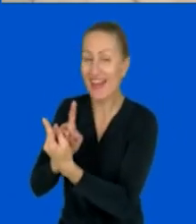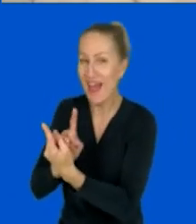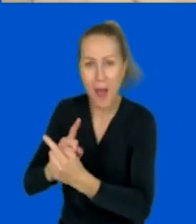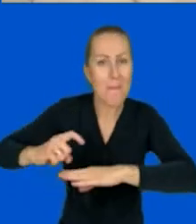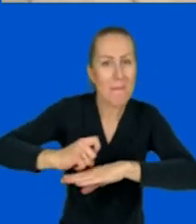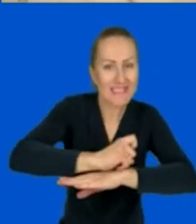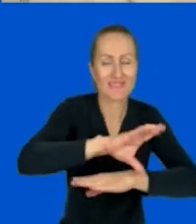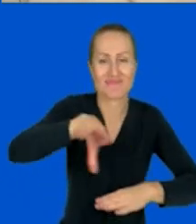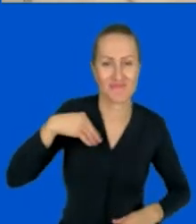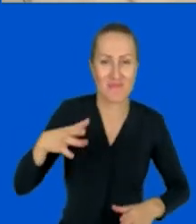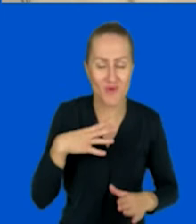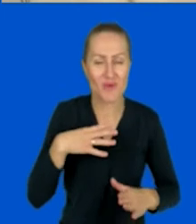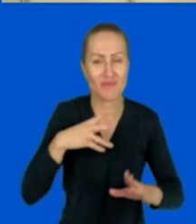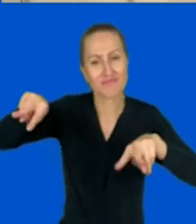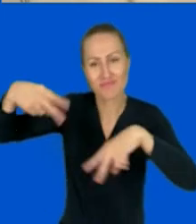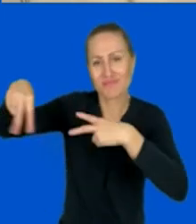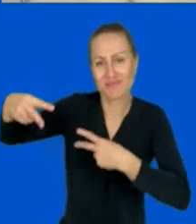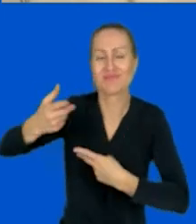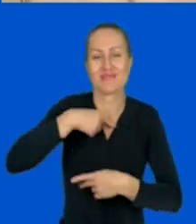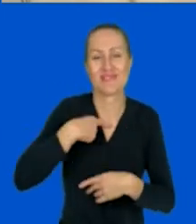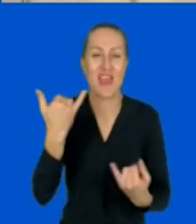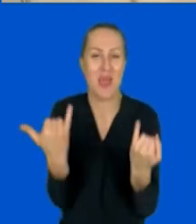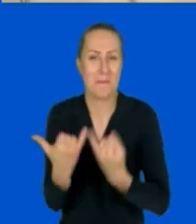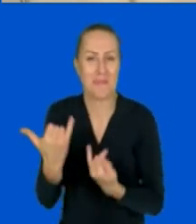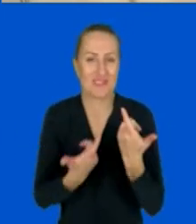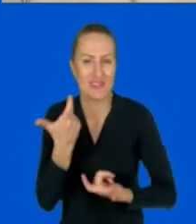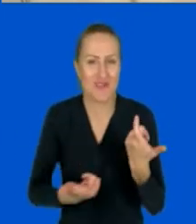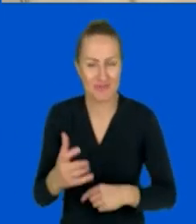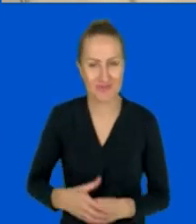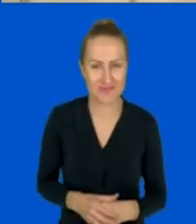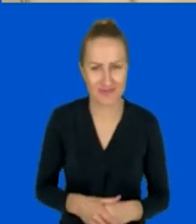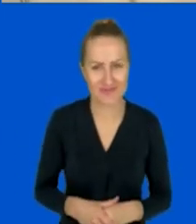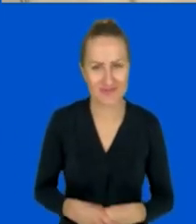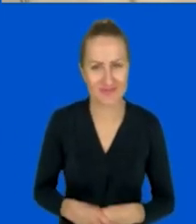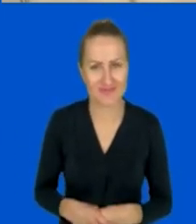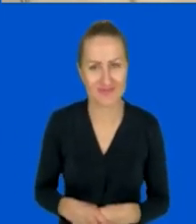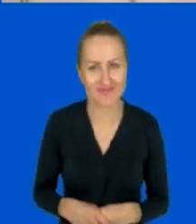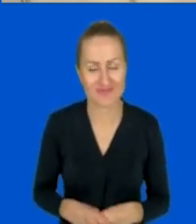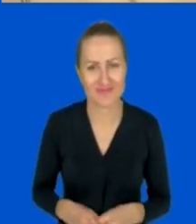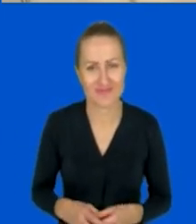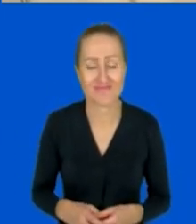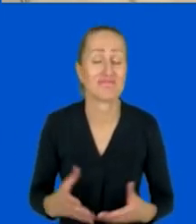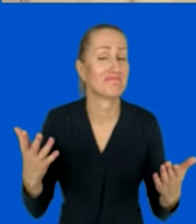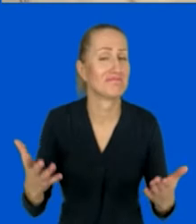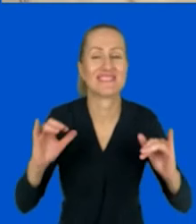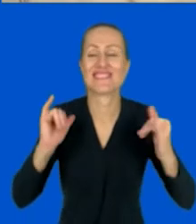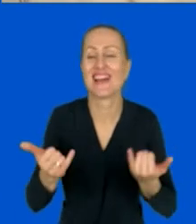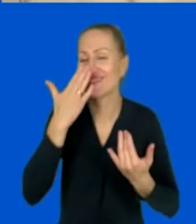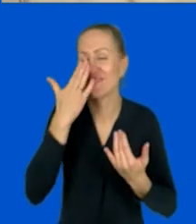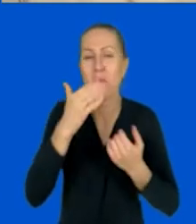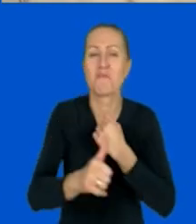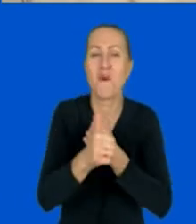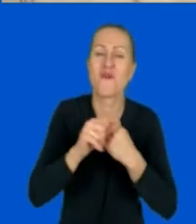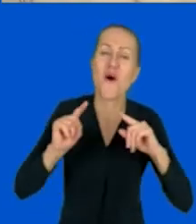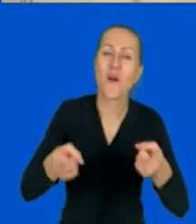dzwoniliśmy i po prostu robiliśmy sobie imprezę. To jakie są powody organizowania spotkań?